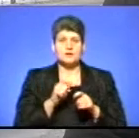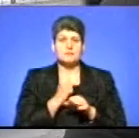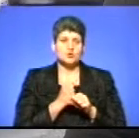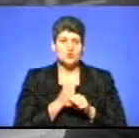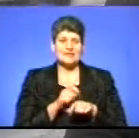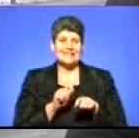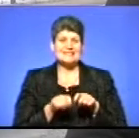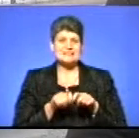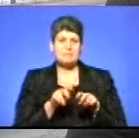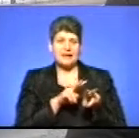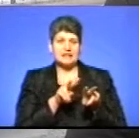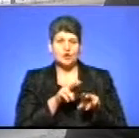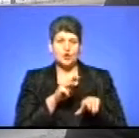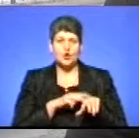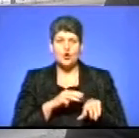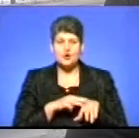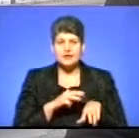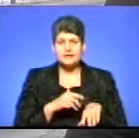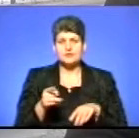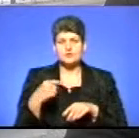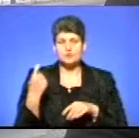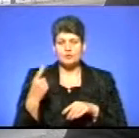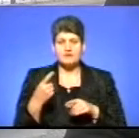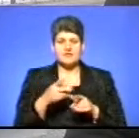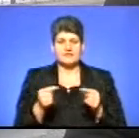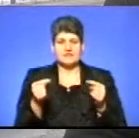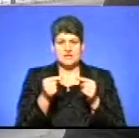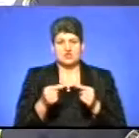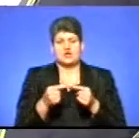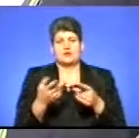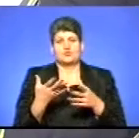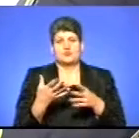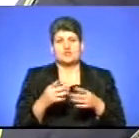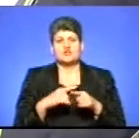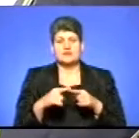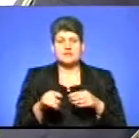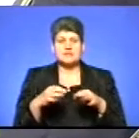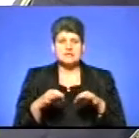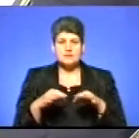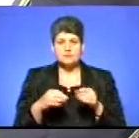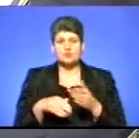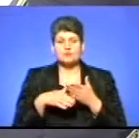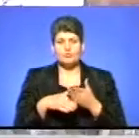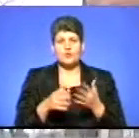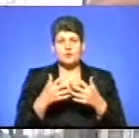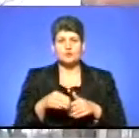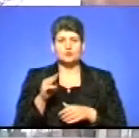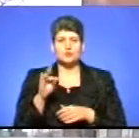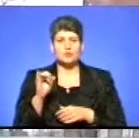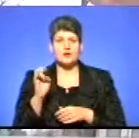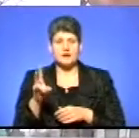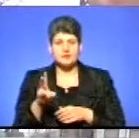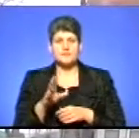Тернопільської області. Вони визначають швидкість автотранспорту за допомогою приладу Трукан. Капрал поліції Христина Михайлишин